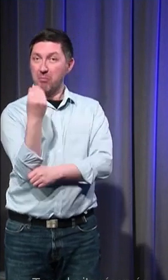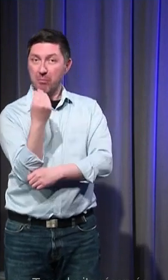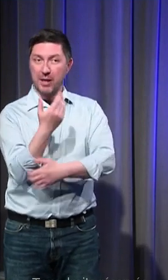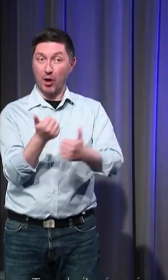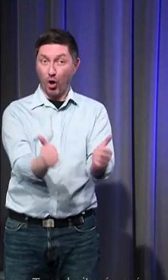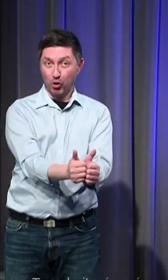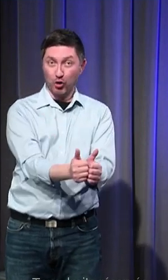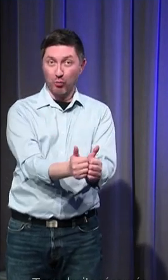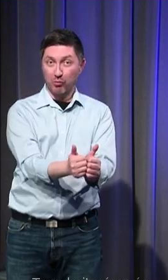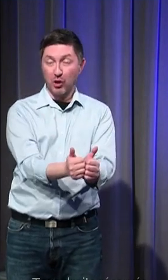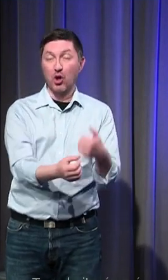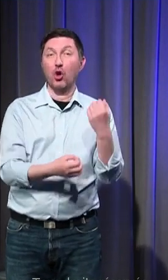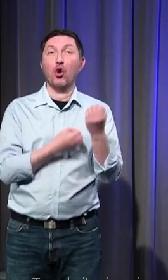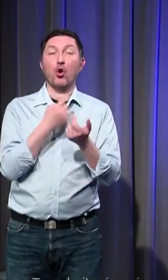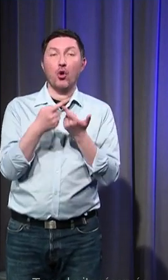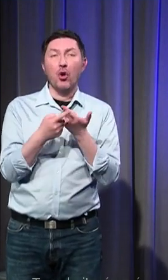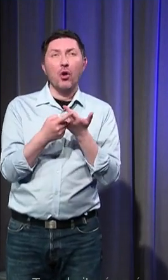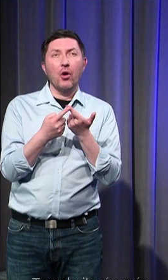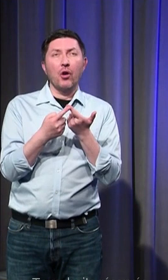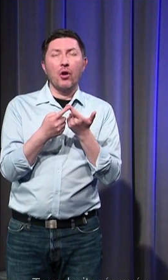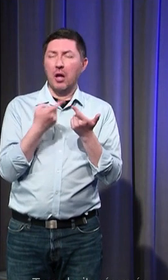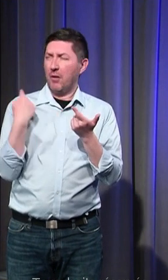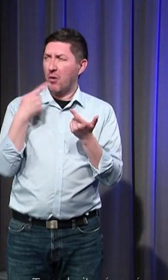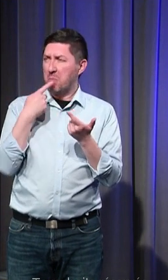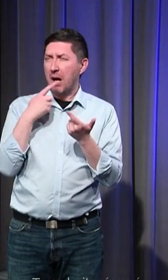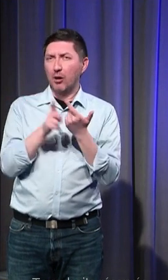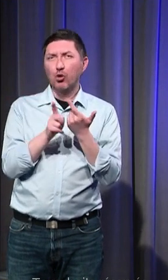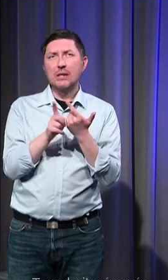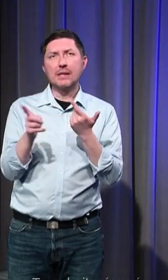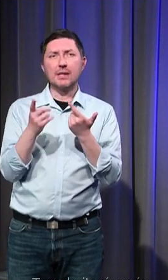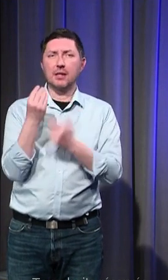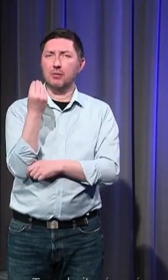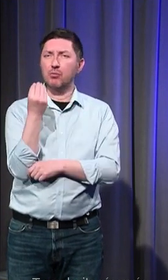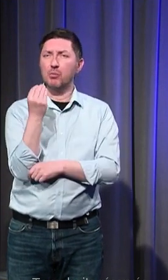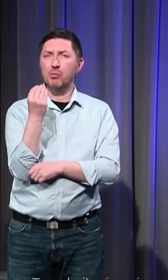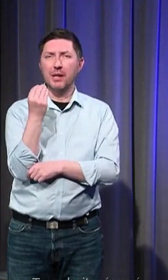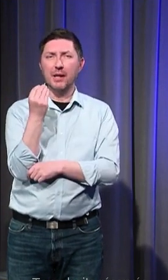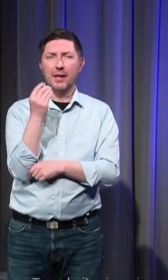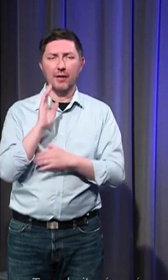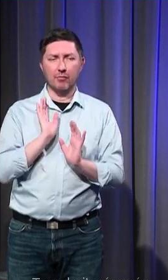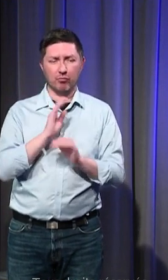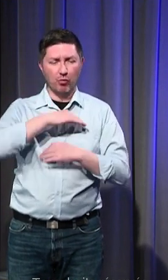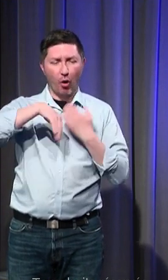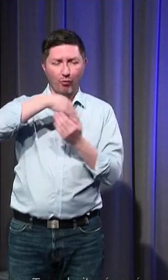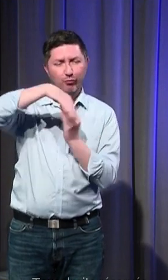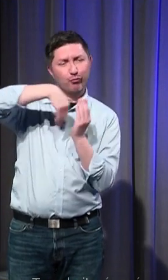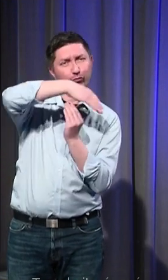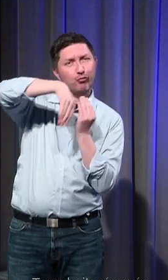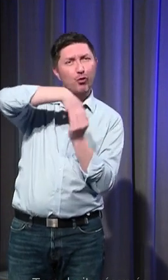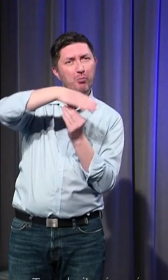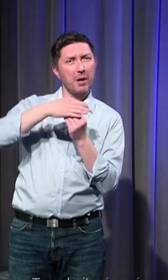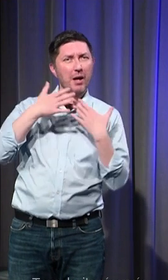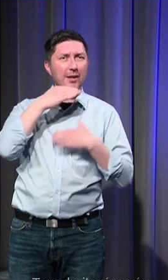aussi deuxième question vous aviez parlé d'enfants qui sont entourés enfin enveloppés de